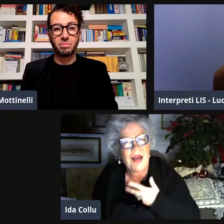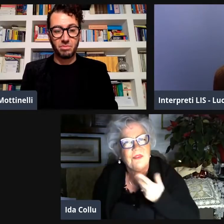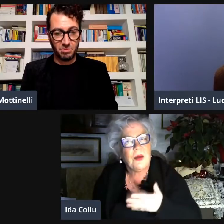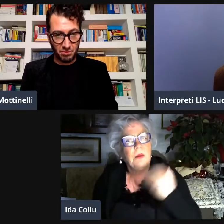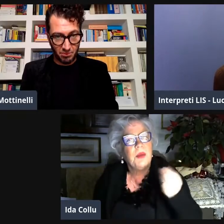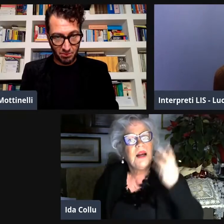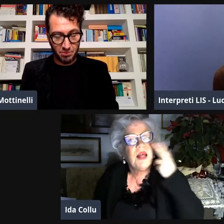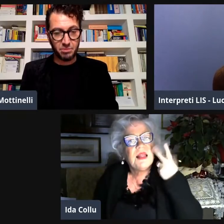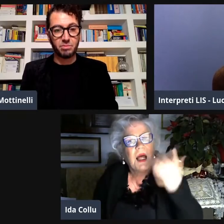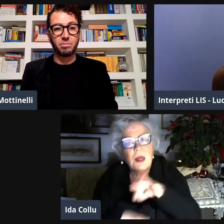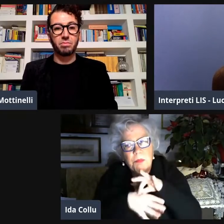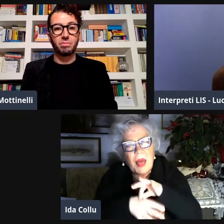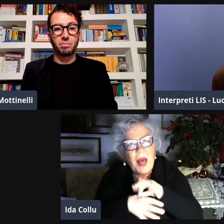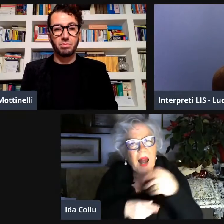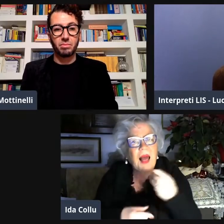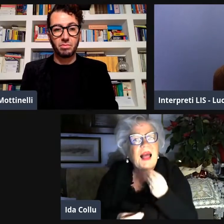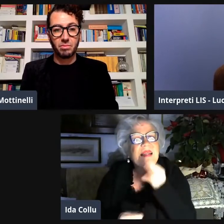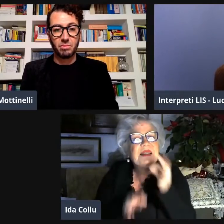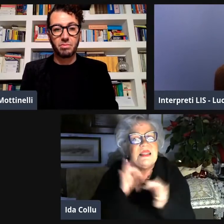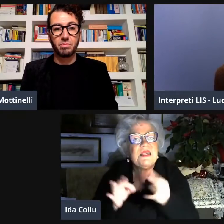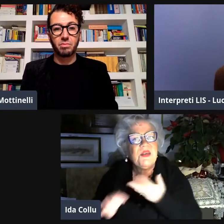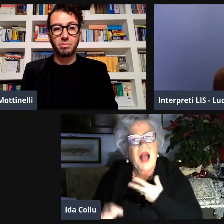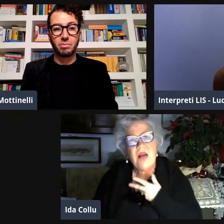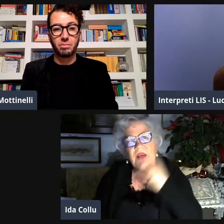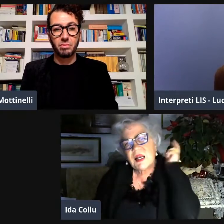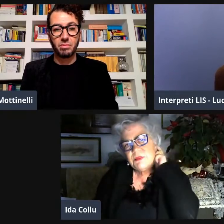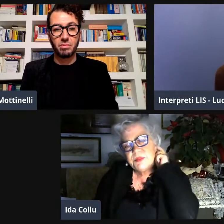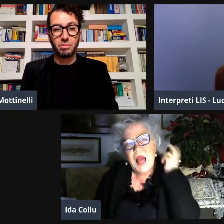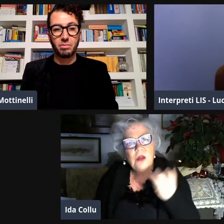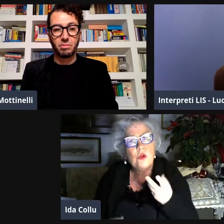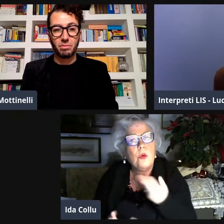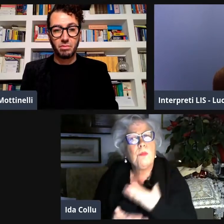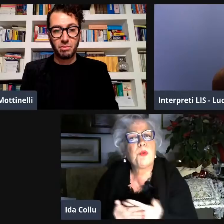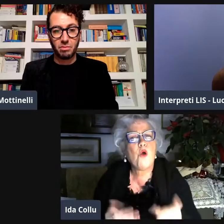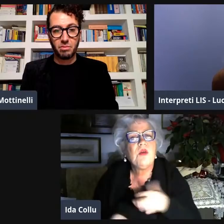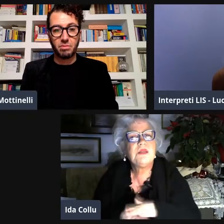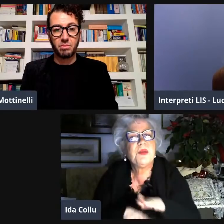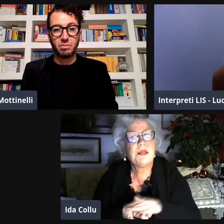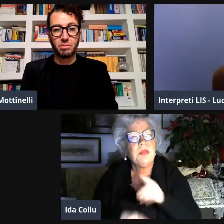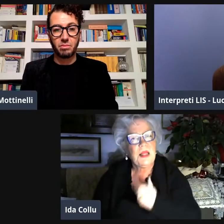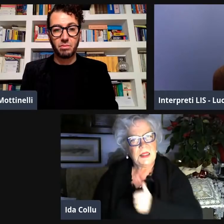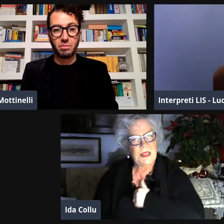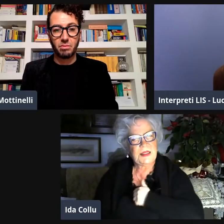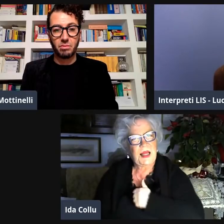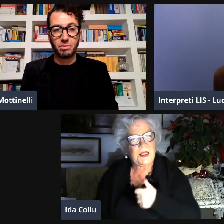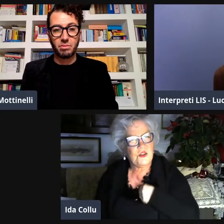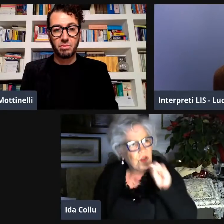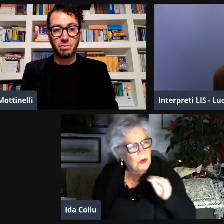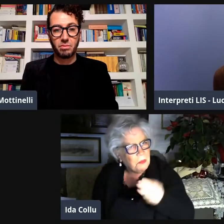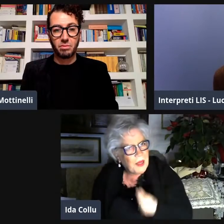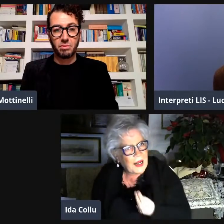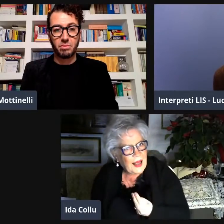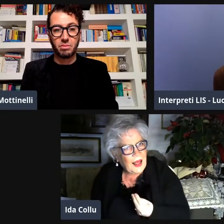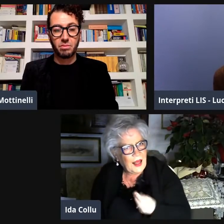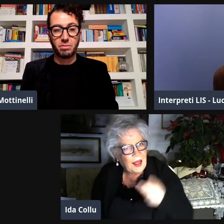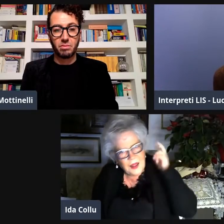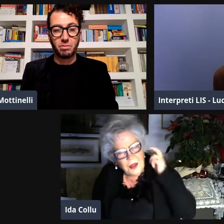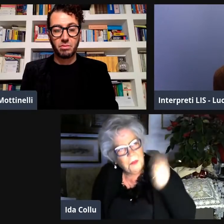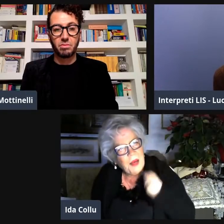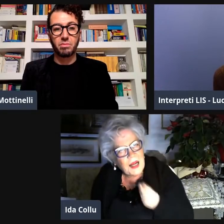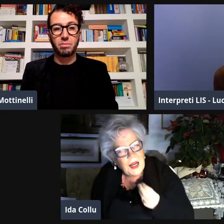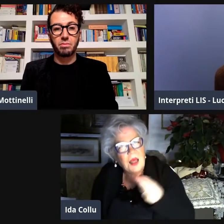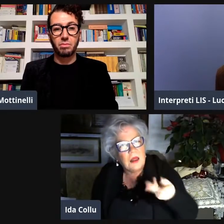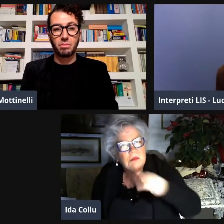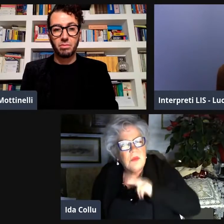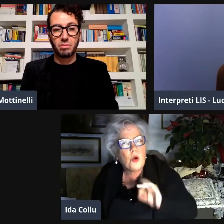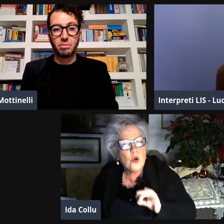provato tra l'altro ad impiantarsi. Perché lui voleva vedere sulla sua pelle quali fossero le sensazioni provate